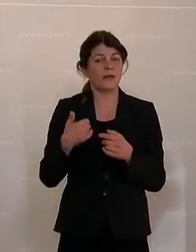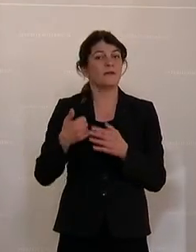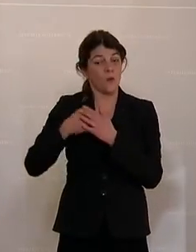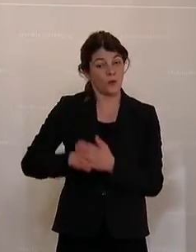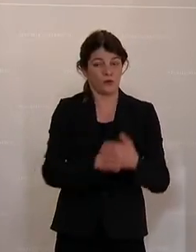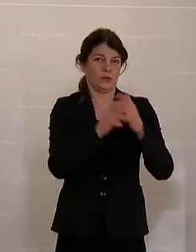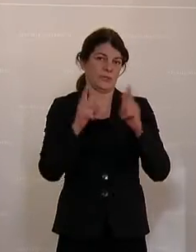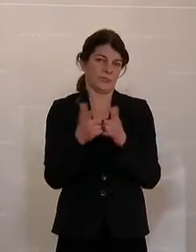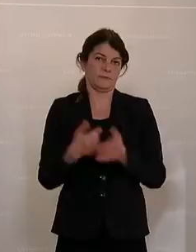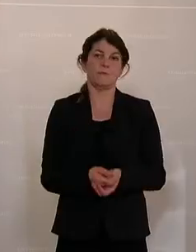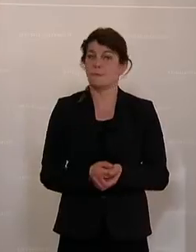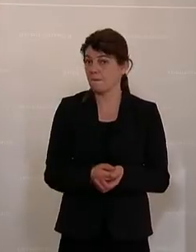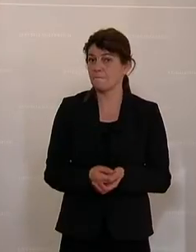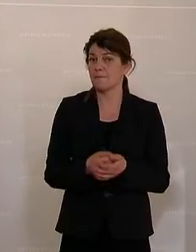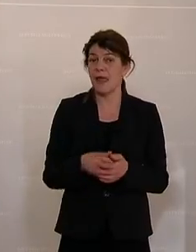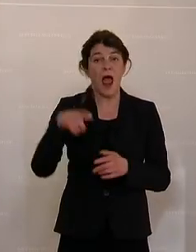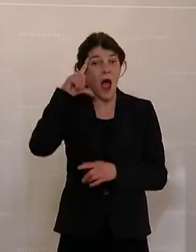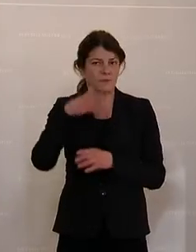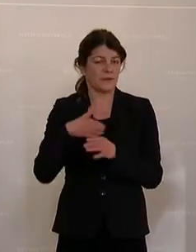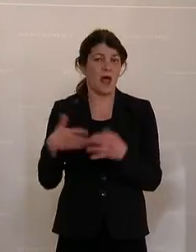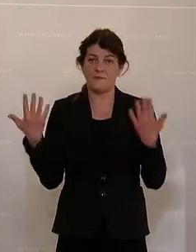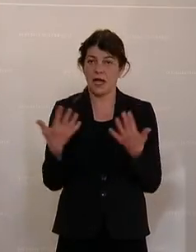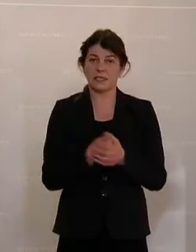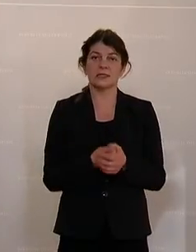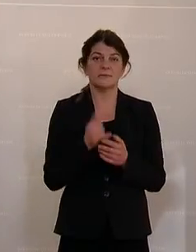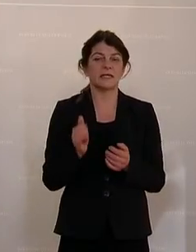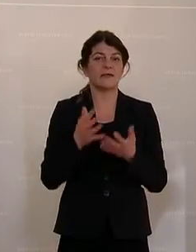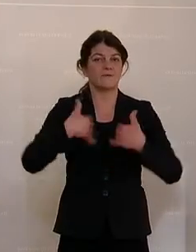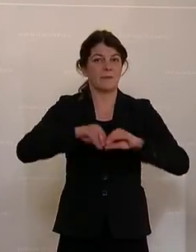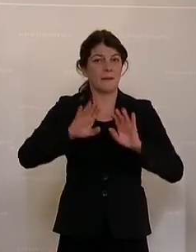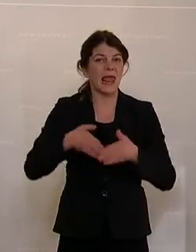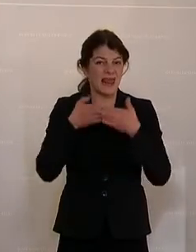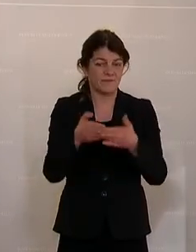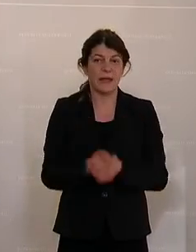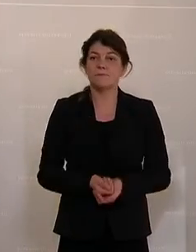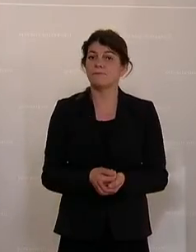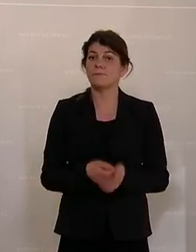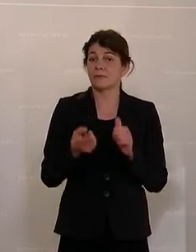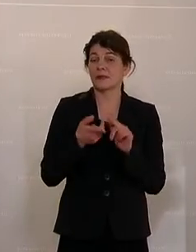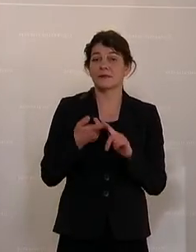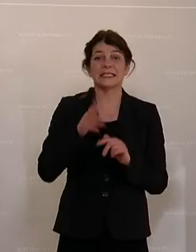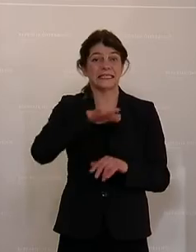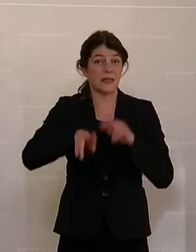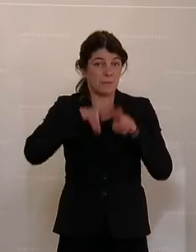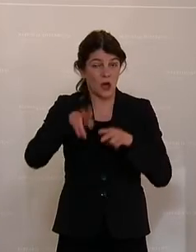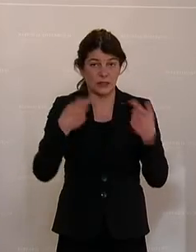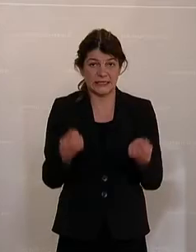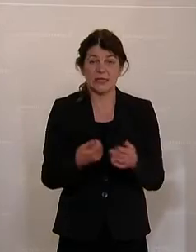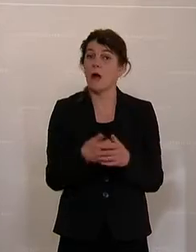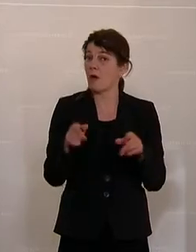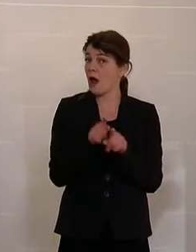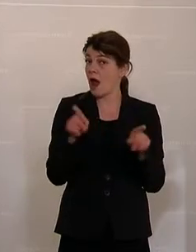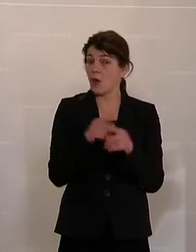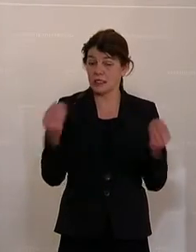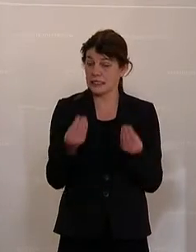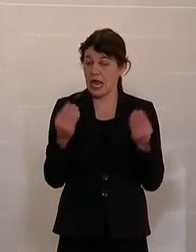Leistungen. Und der größte Teil davon sind die Familienbeihilfe, das Kinderbetreuungsgeld, aber auch die